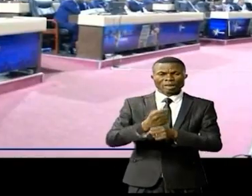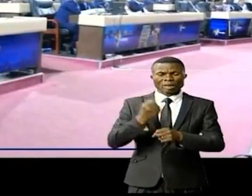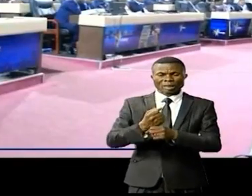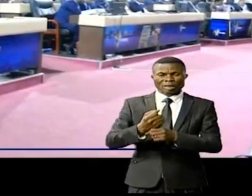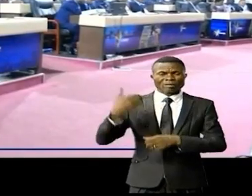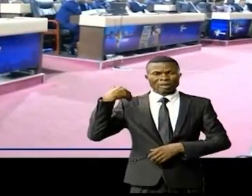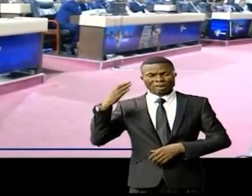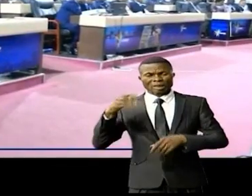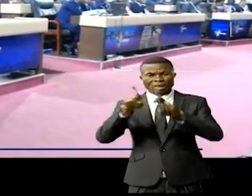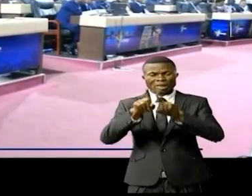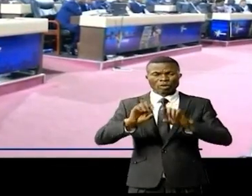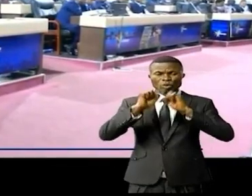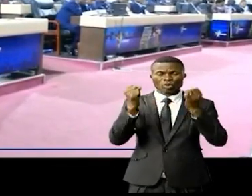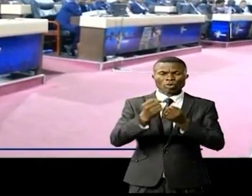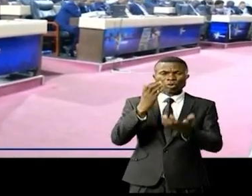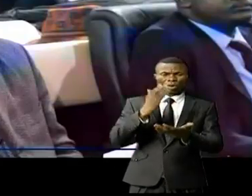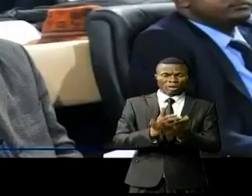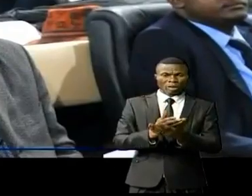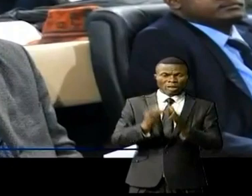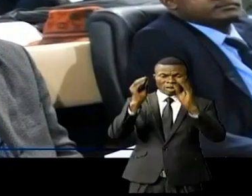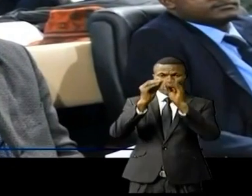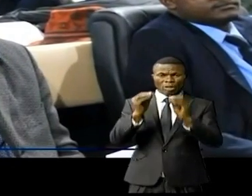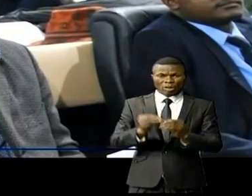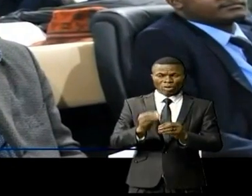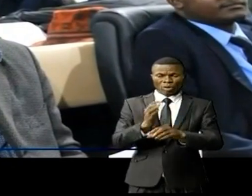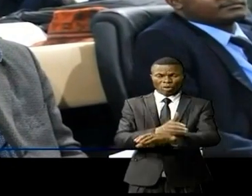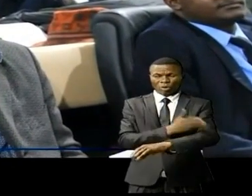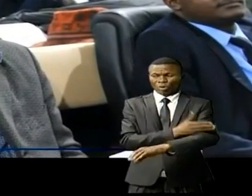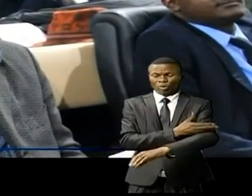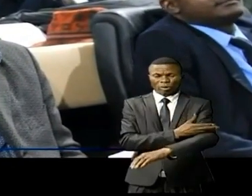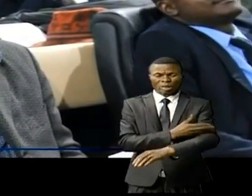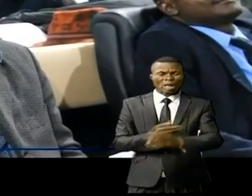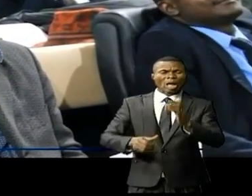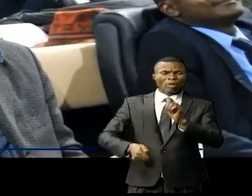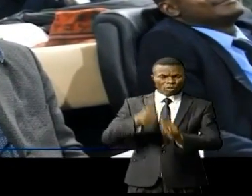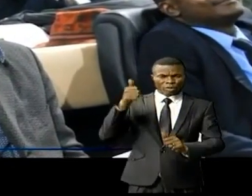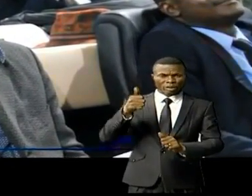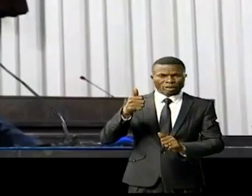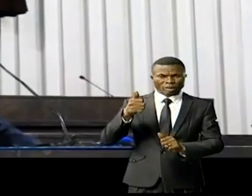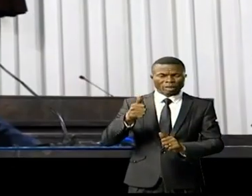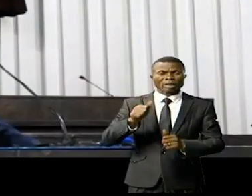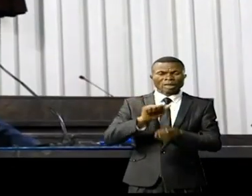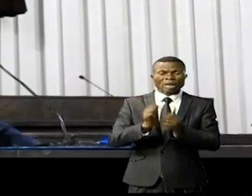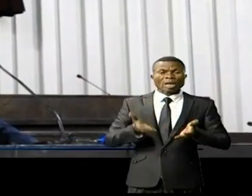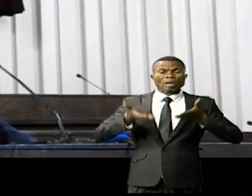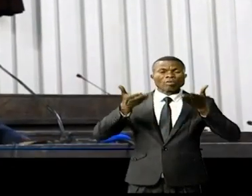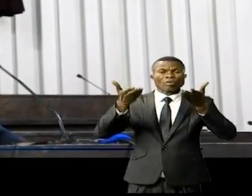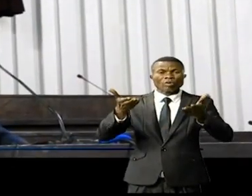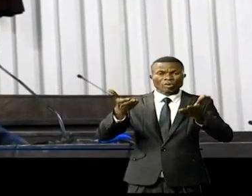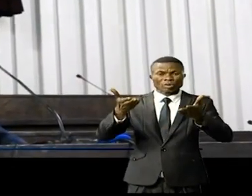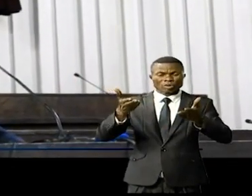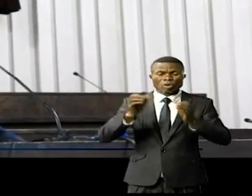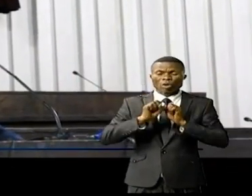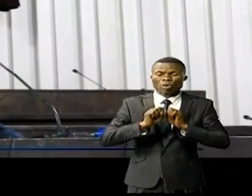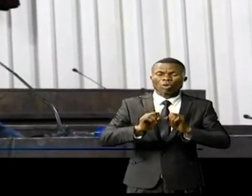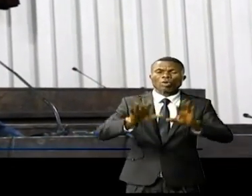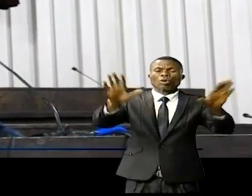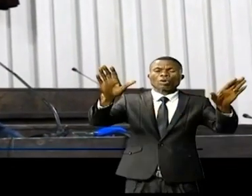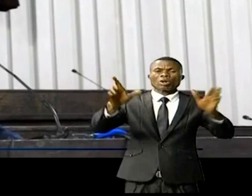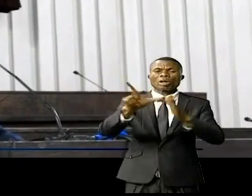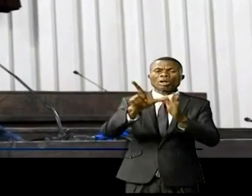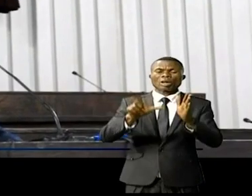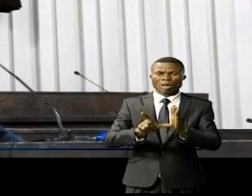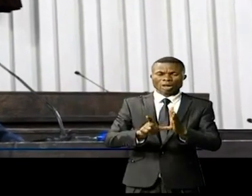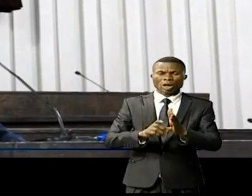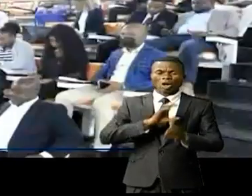Pour Saint-Augustin, le taux de corruption est encore très élevé. Il suggère la vulgarisation du code des